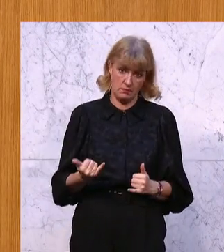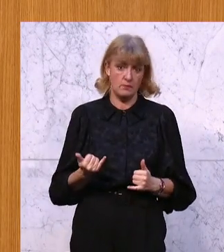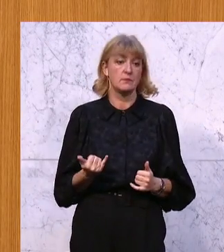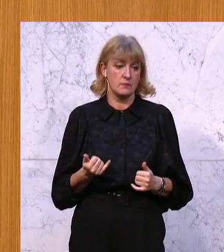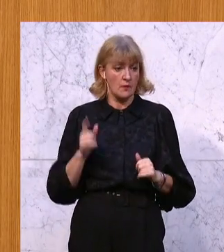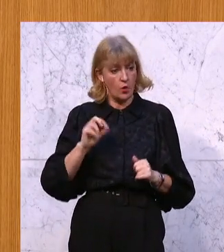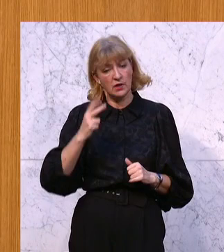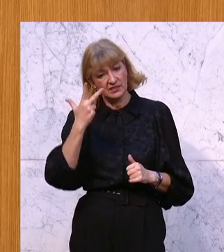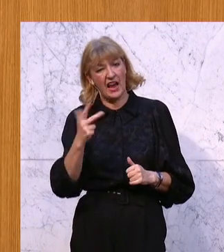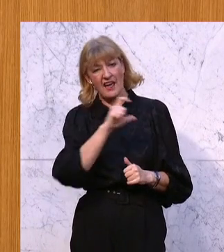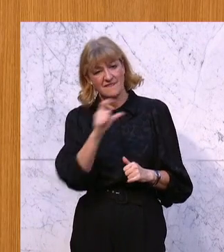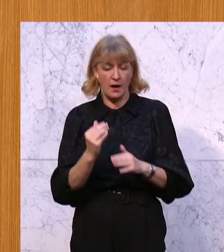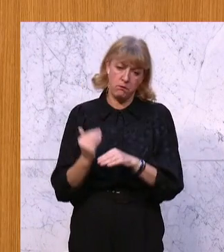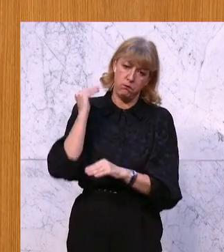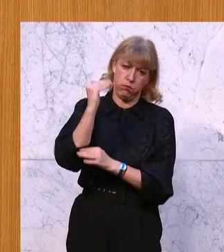verdreifacht.